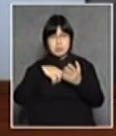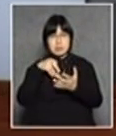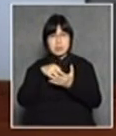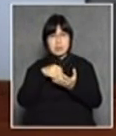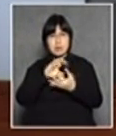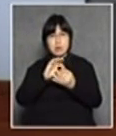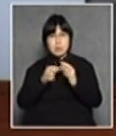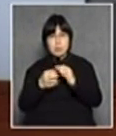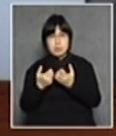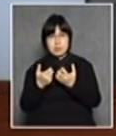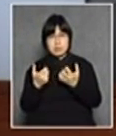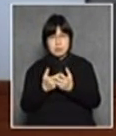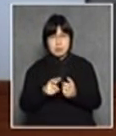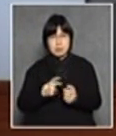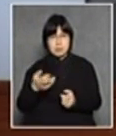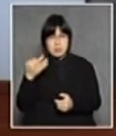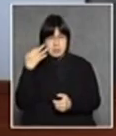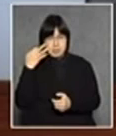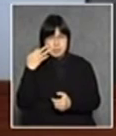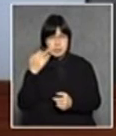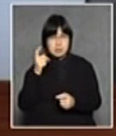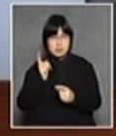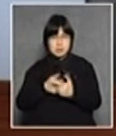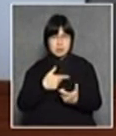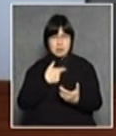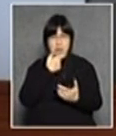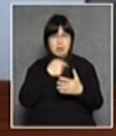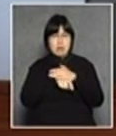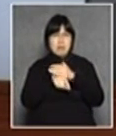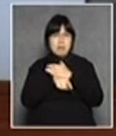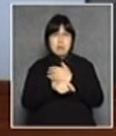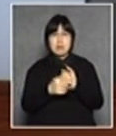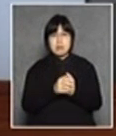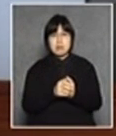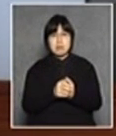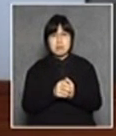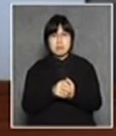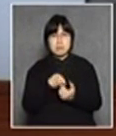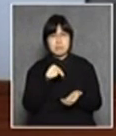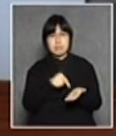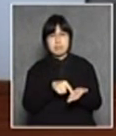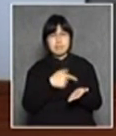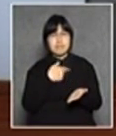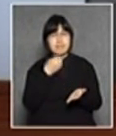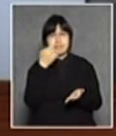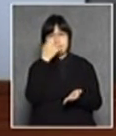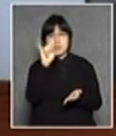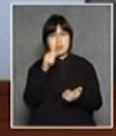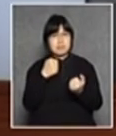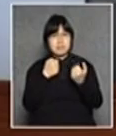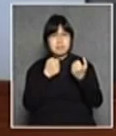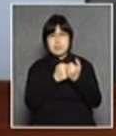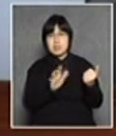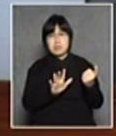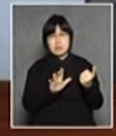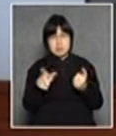賽做嘉賓這個果然是一個最大的福祉所以只有這一點我都不會給我不會支持葉劉淑儀